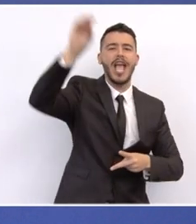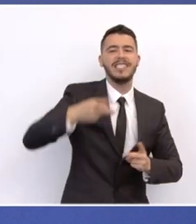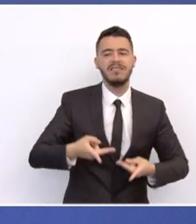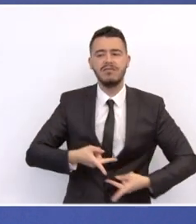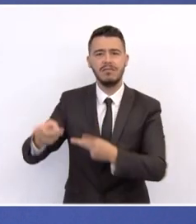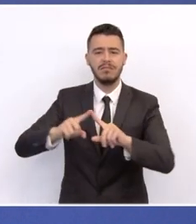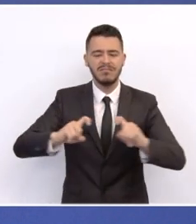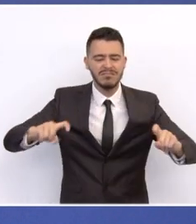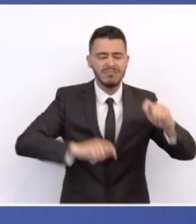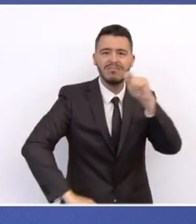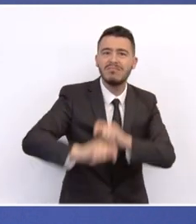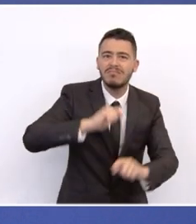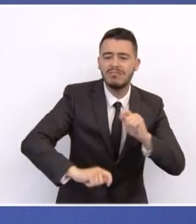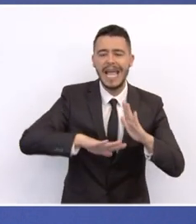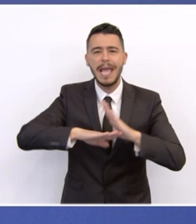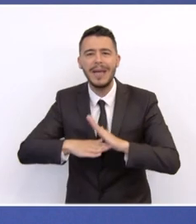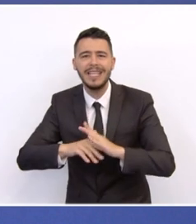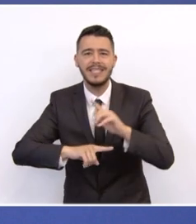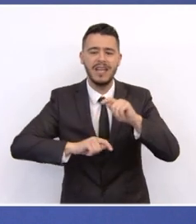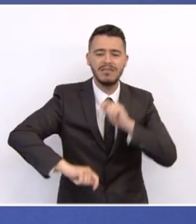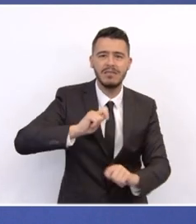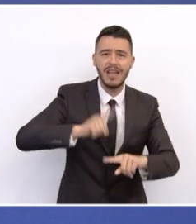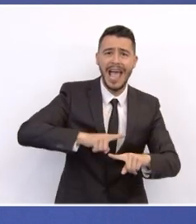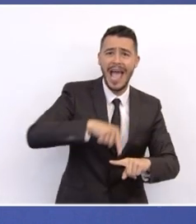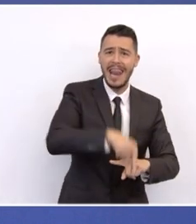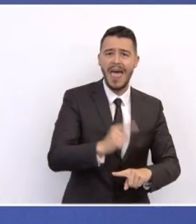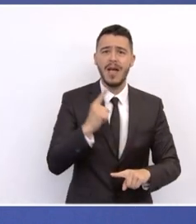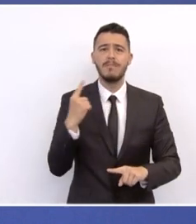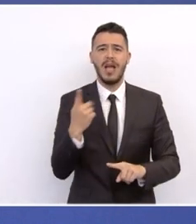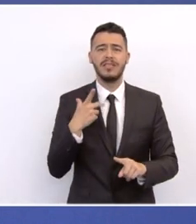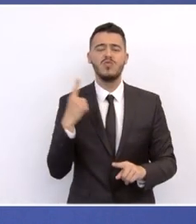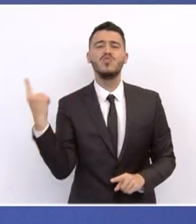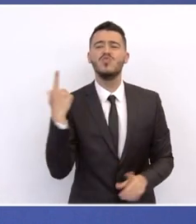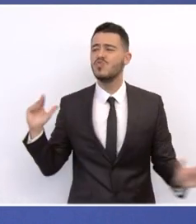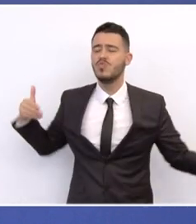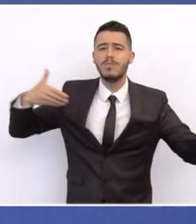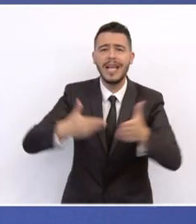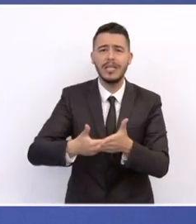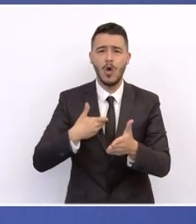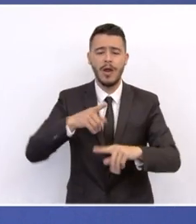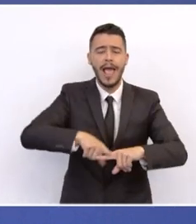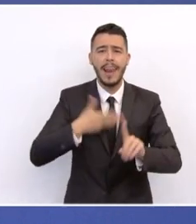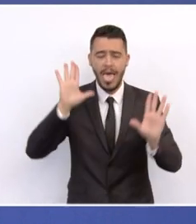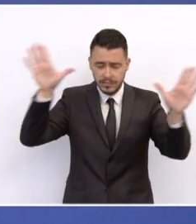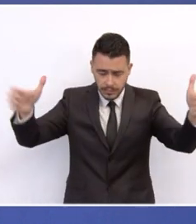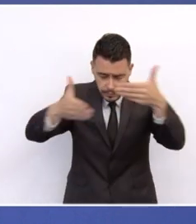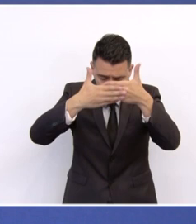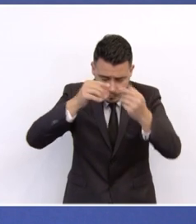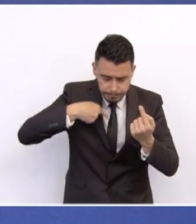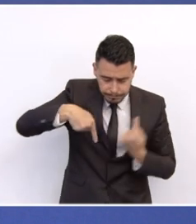αγαθών, είτε εξαγωγές υπηρεσιών, διότι η Ελλάδα παραμένει μια σχετικά κλειστή οικονομία και αυτό πρέπει να αλλάξει.